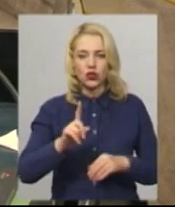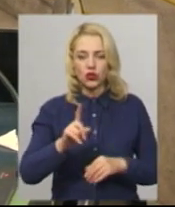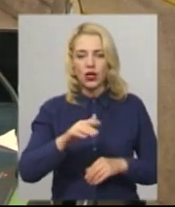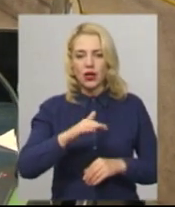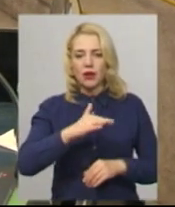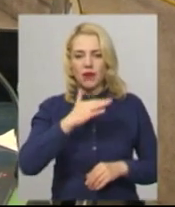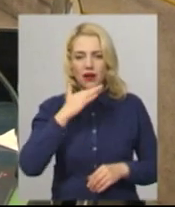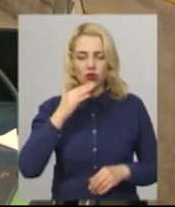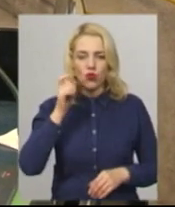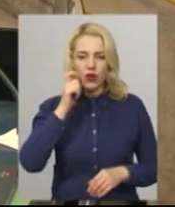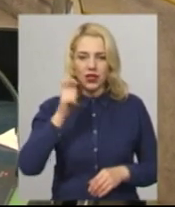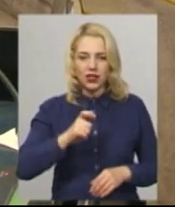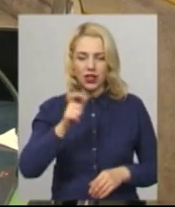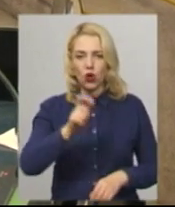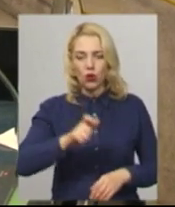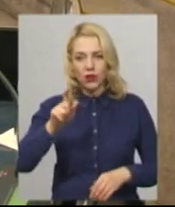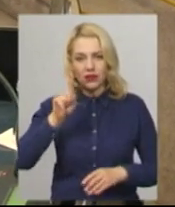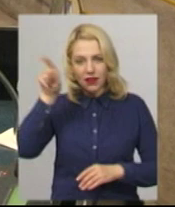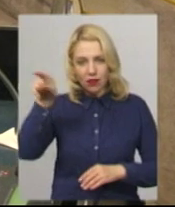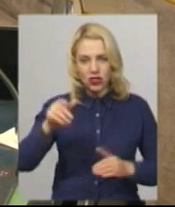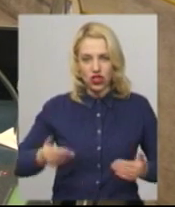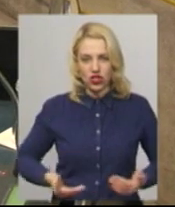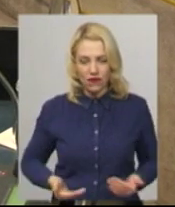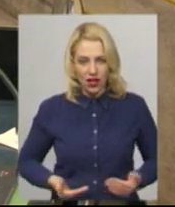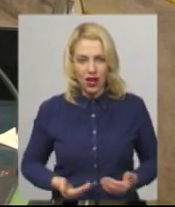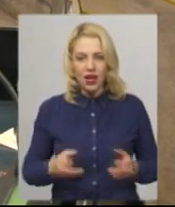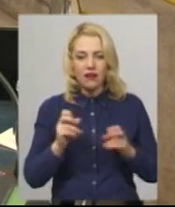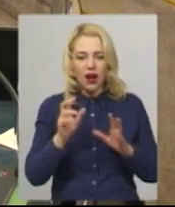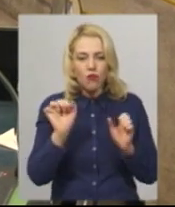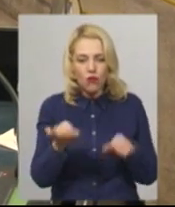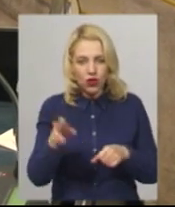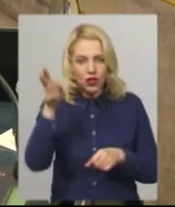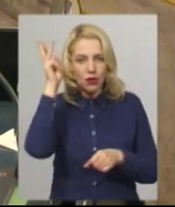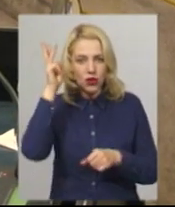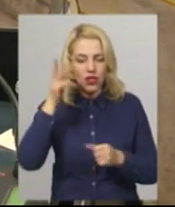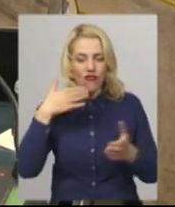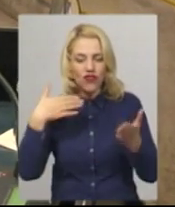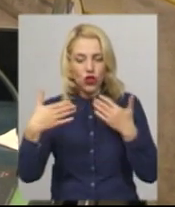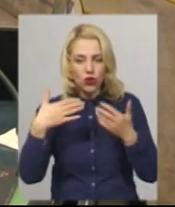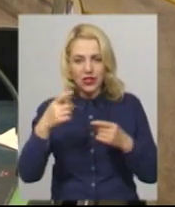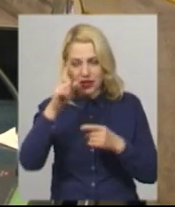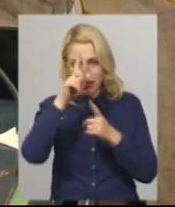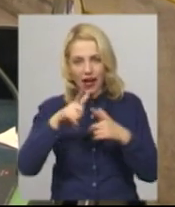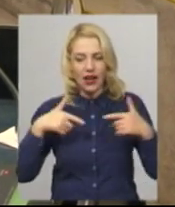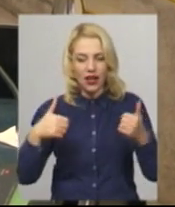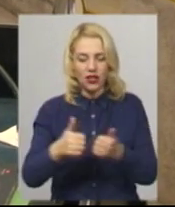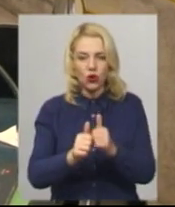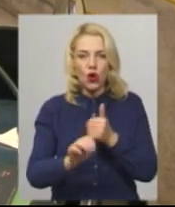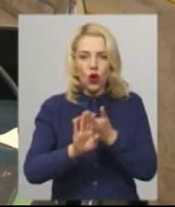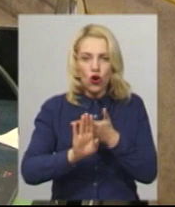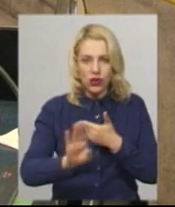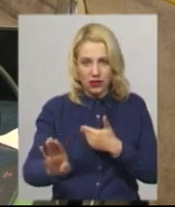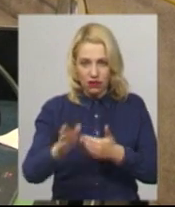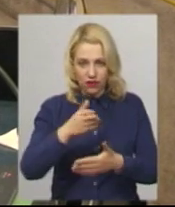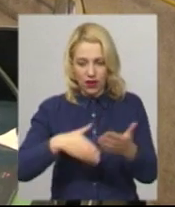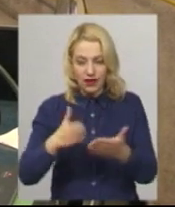українських громадян. Як можна дипломатичні відносини з країною резервати? Є ж громадяни,